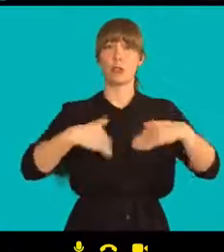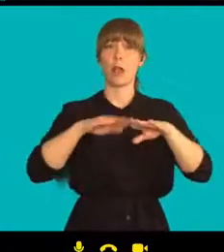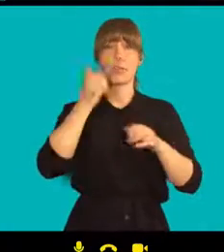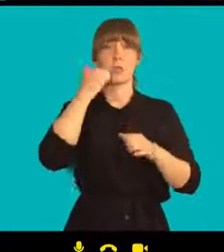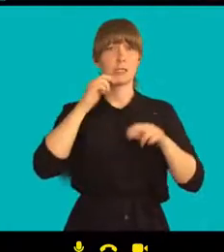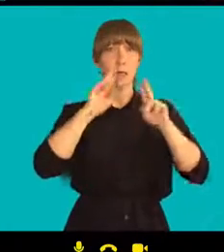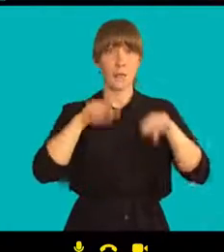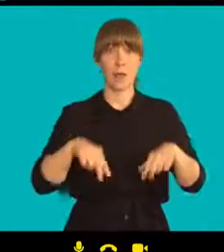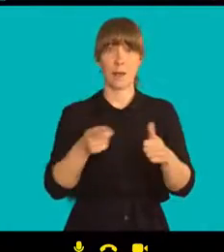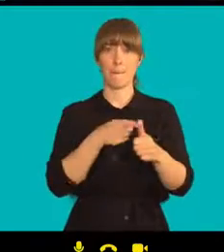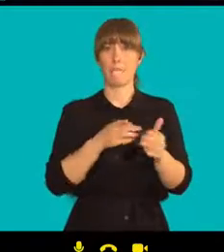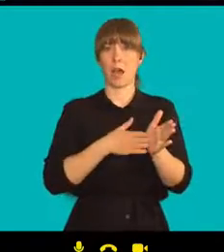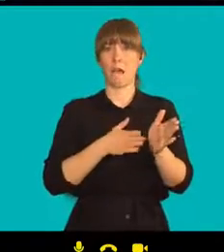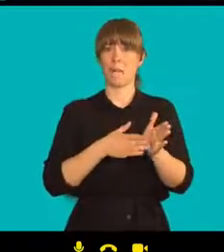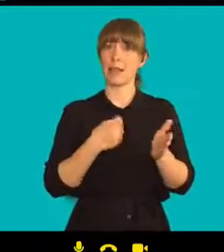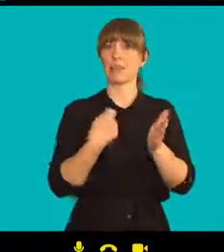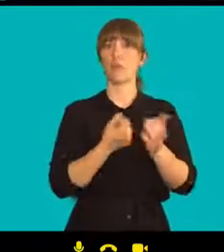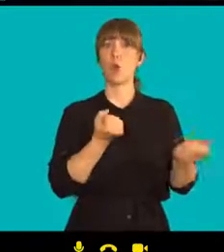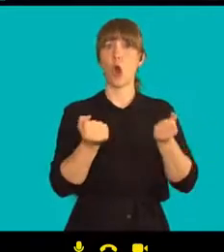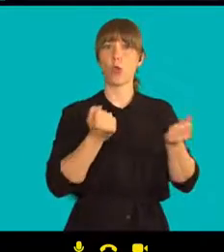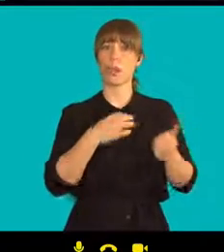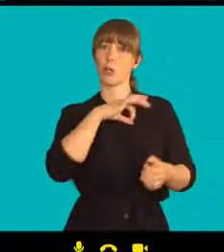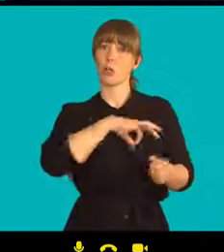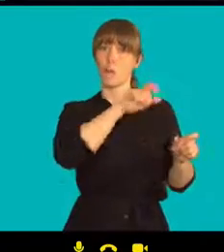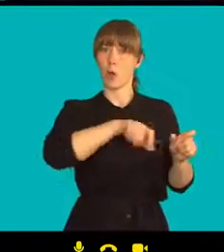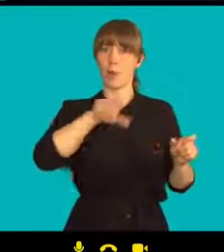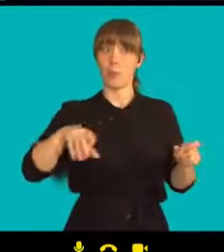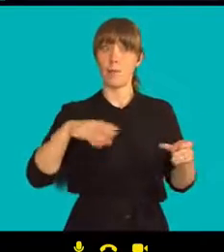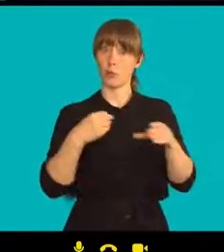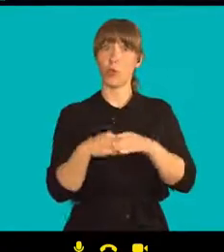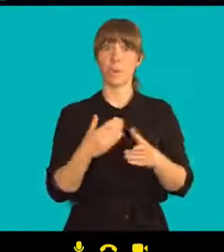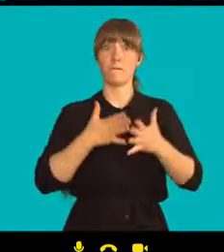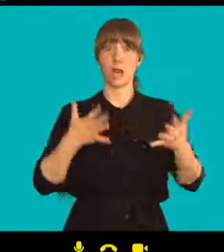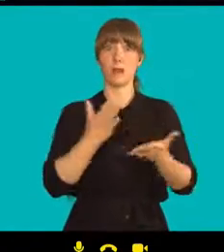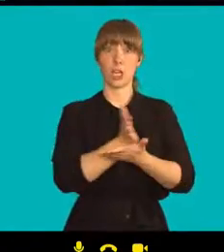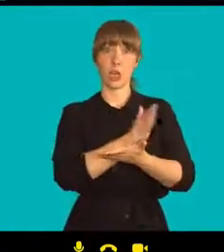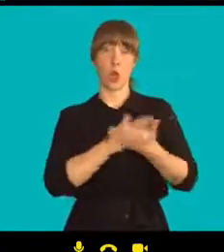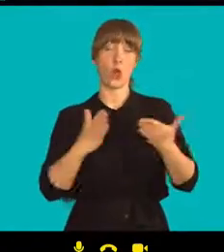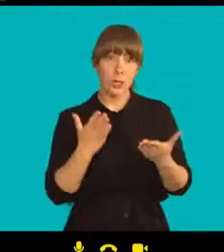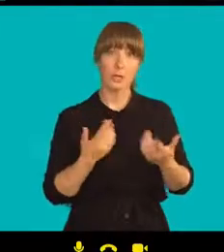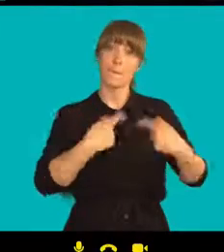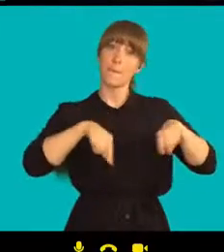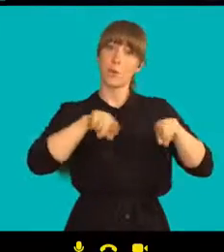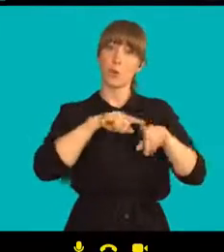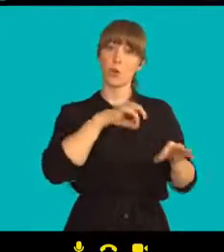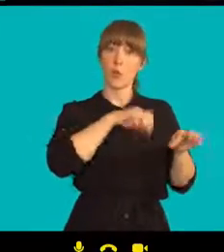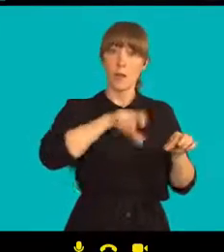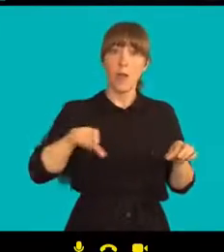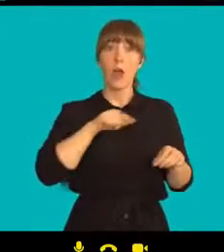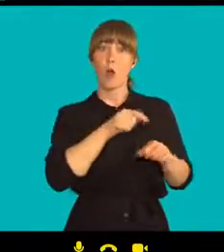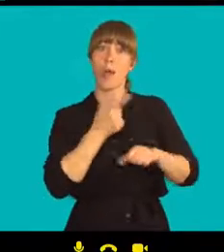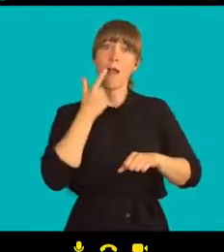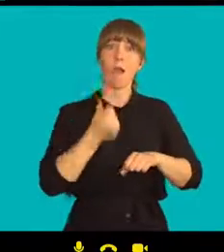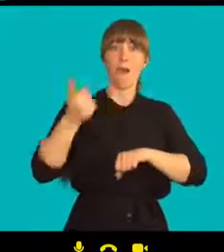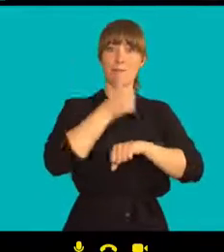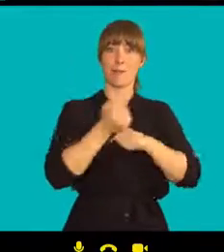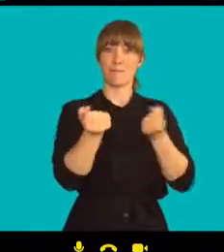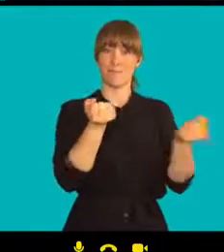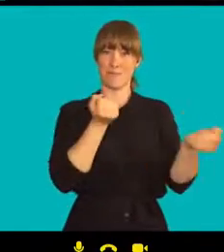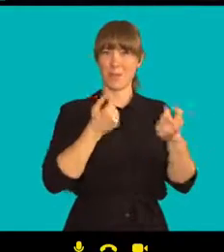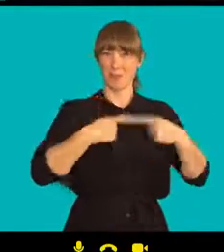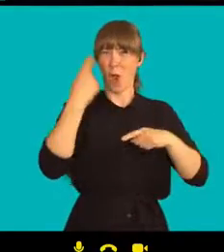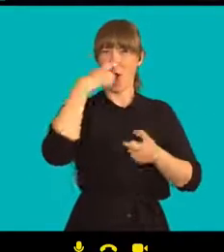máme takové velké oddělení pro dobrovolníky a ona řídí aktivity této oblasti pro věznu.